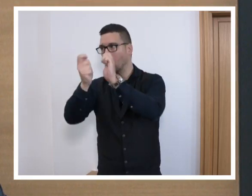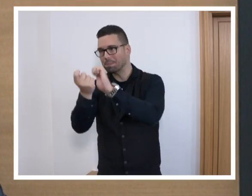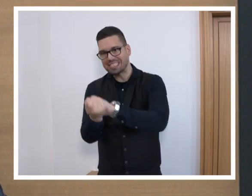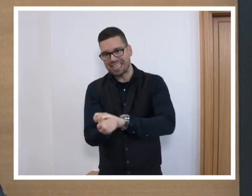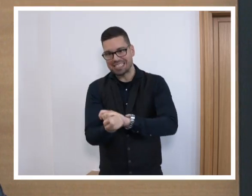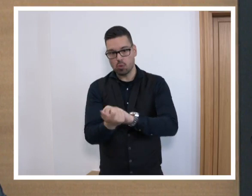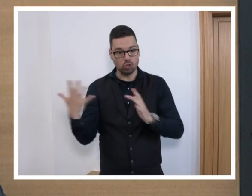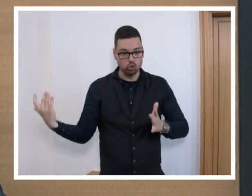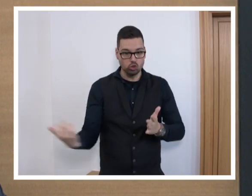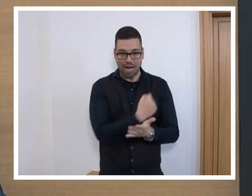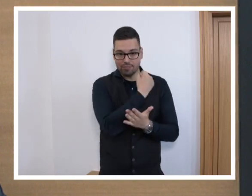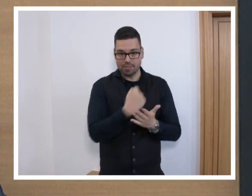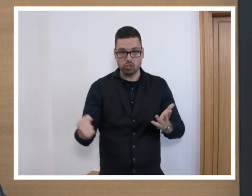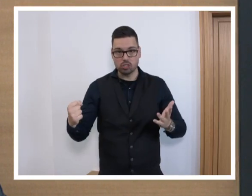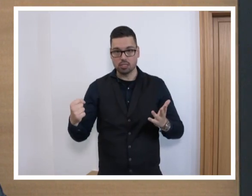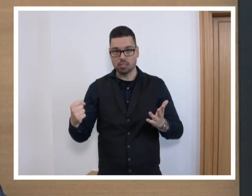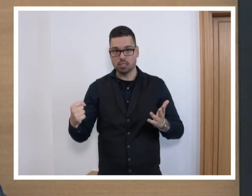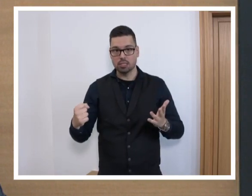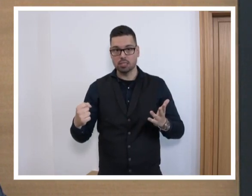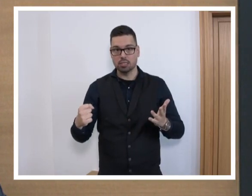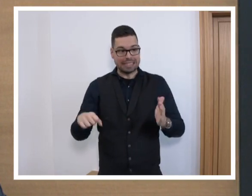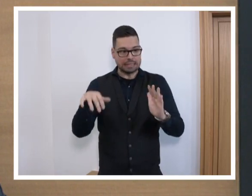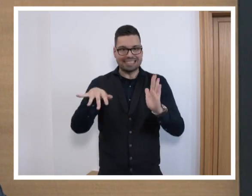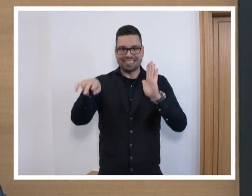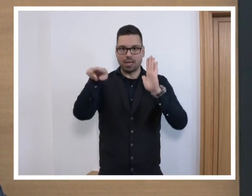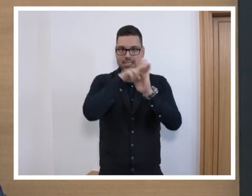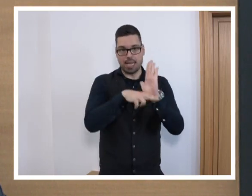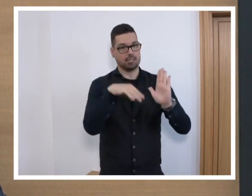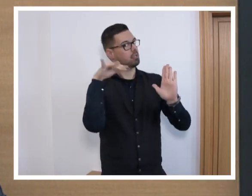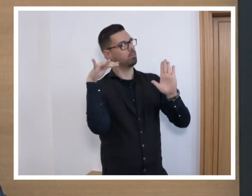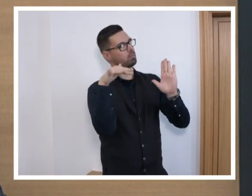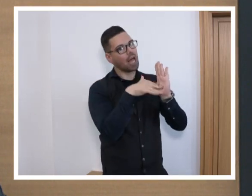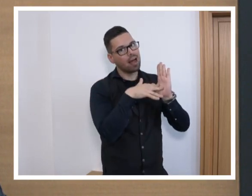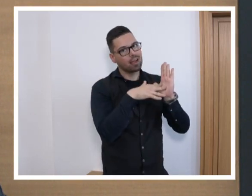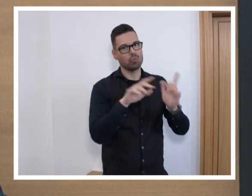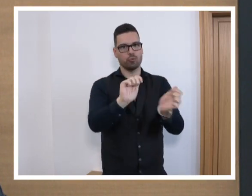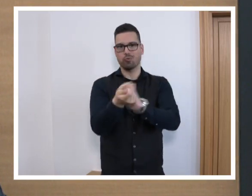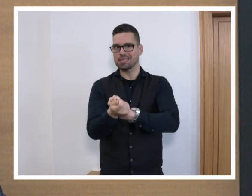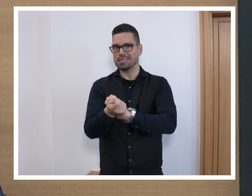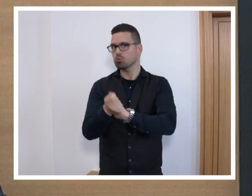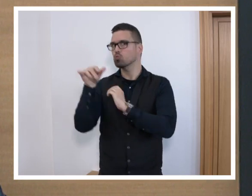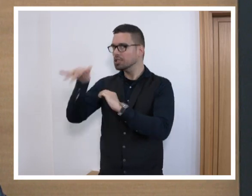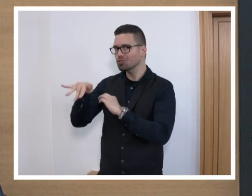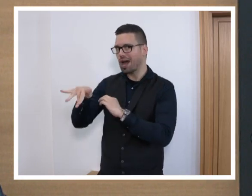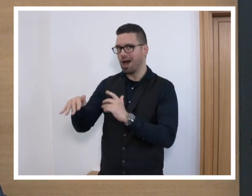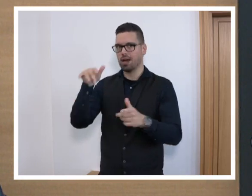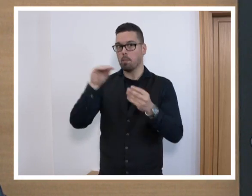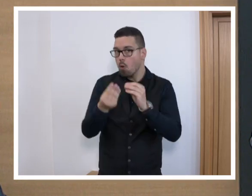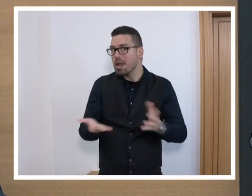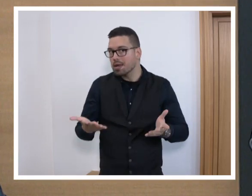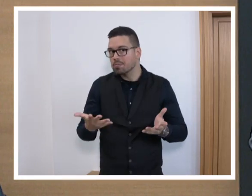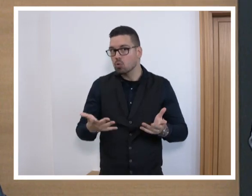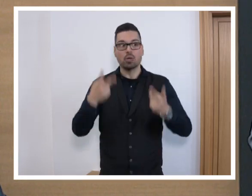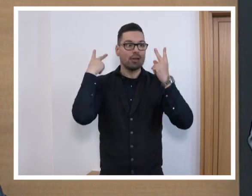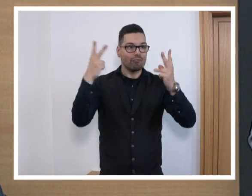Ampel. Und wenn im Grundsatz sehr längst geklärt ist, dass bundesweit an 19 Standorten in Deutschland laut Beschluss des Bundes wichtige